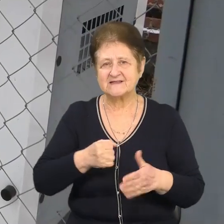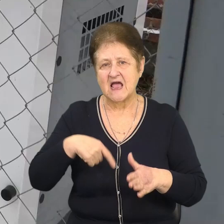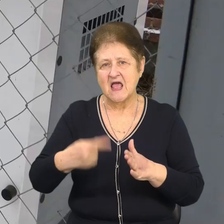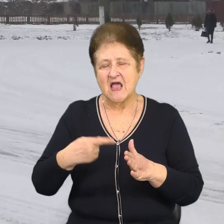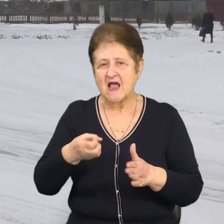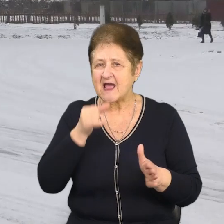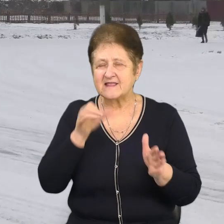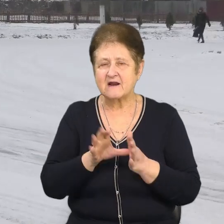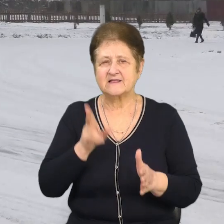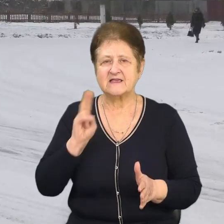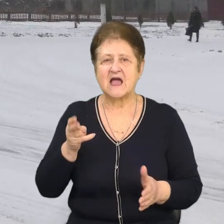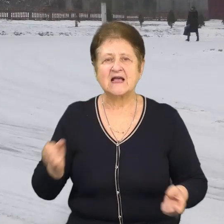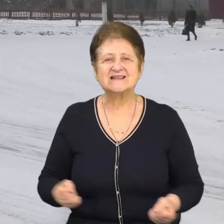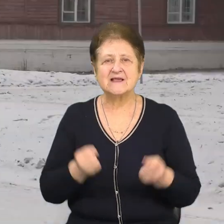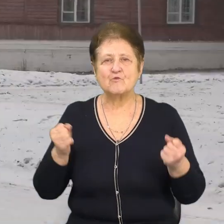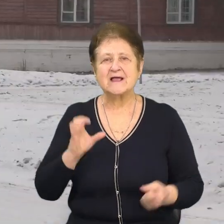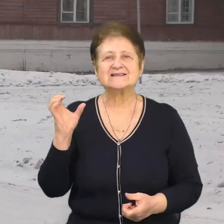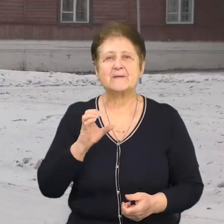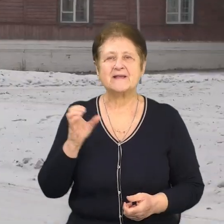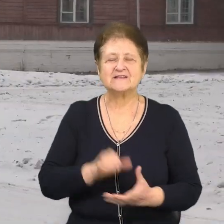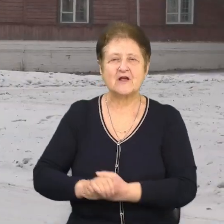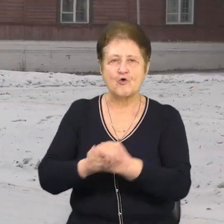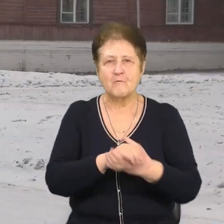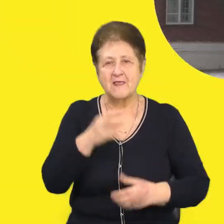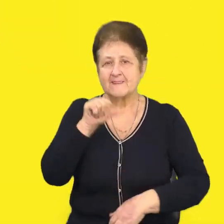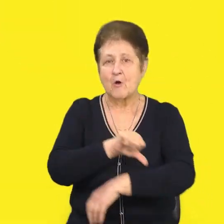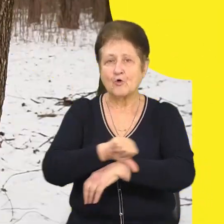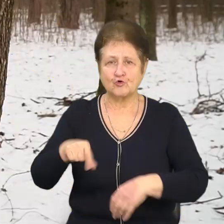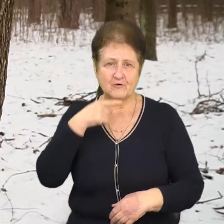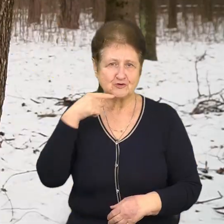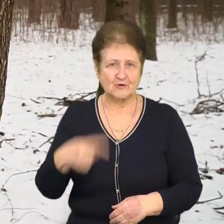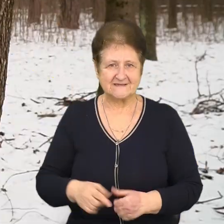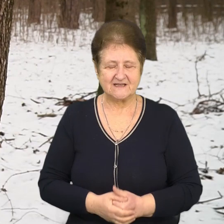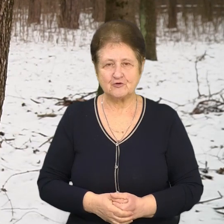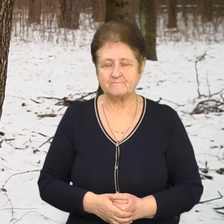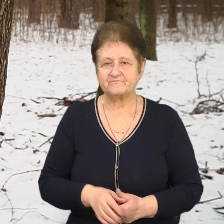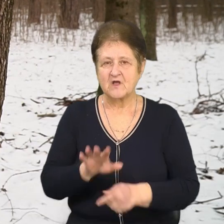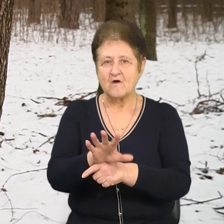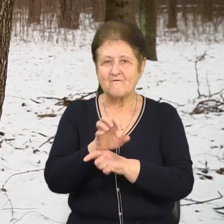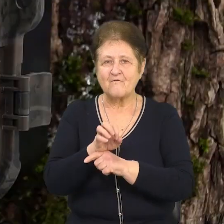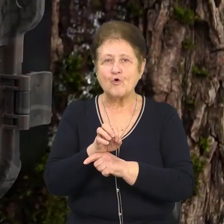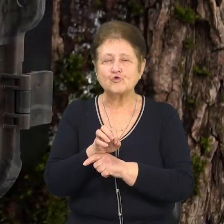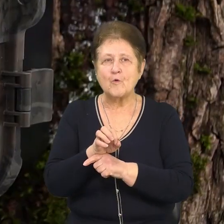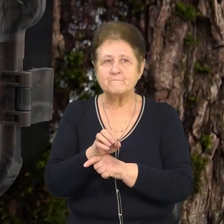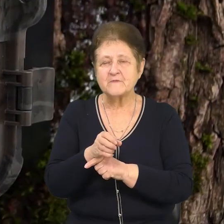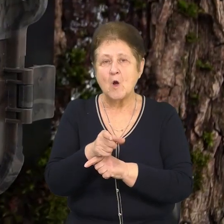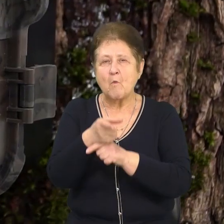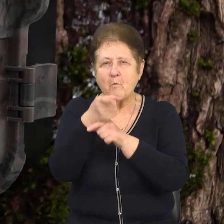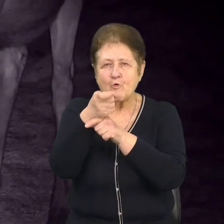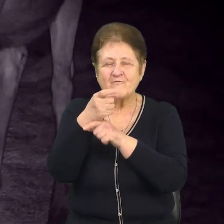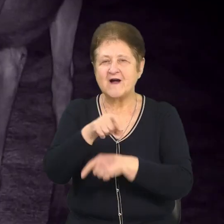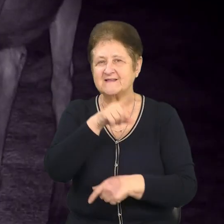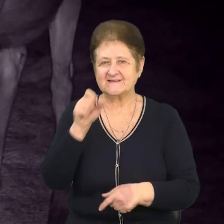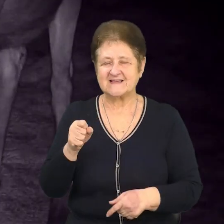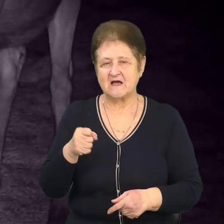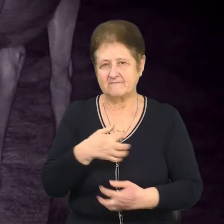зимує Семенівська громада на кордоні з Росією. Фото полювання за дикими тваринами у лісі. Як